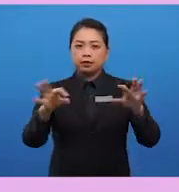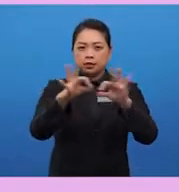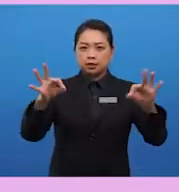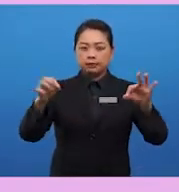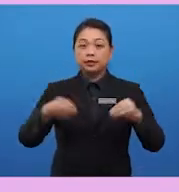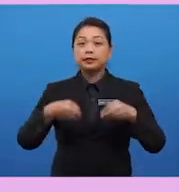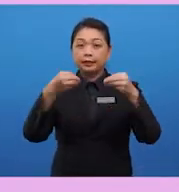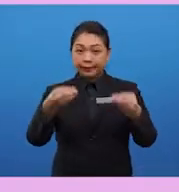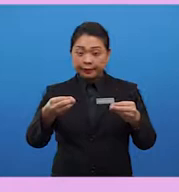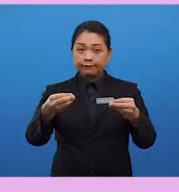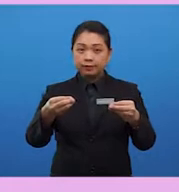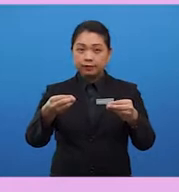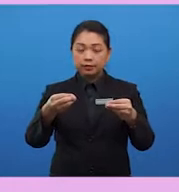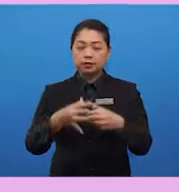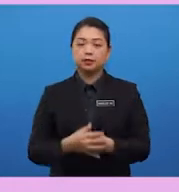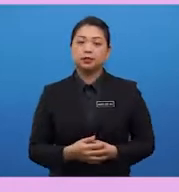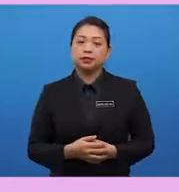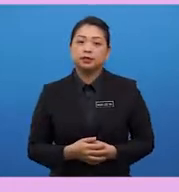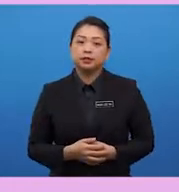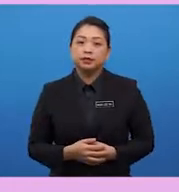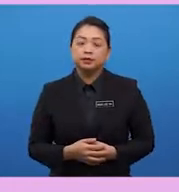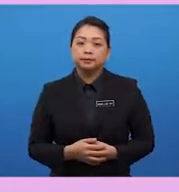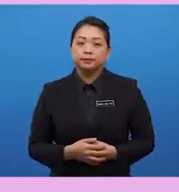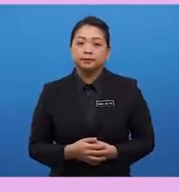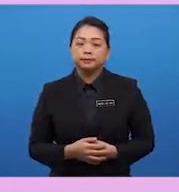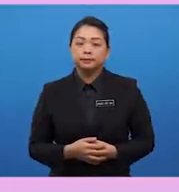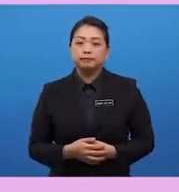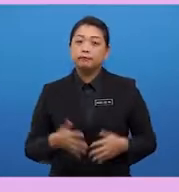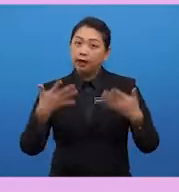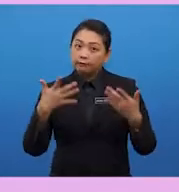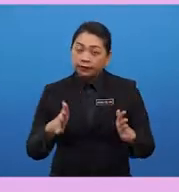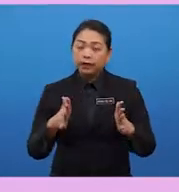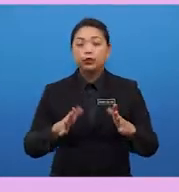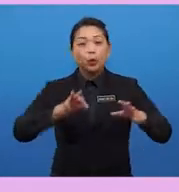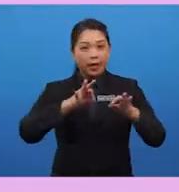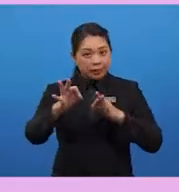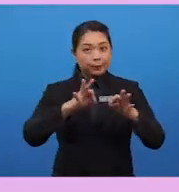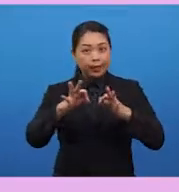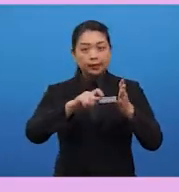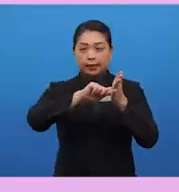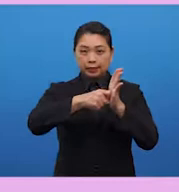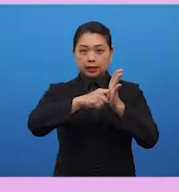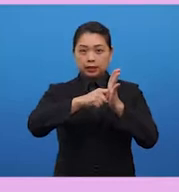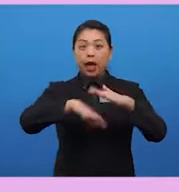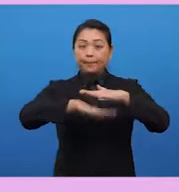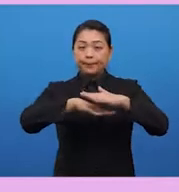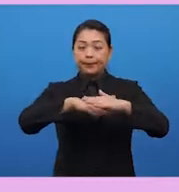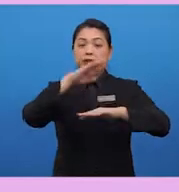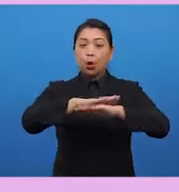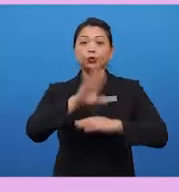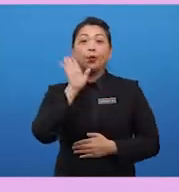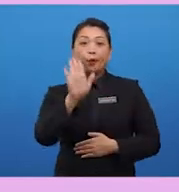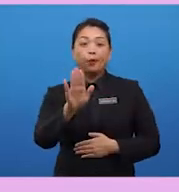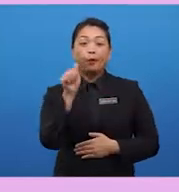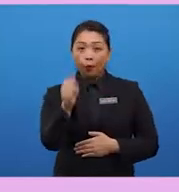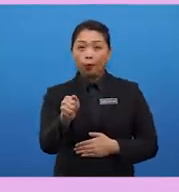question given, you pick out the keywords. Now, then you explain those keywords based on your own understanding.